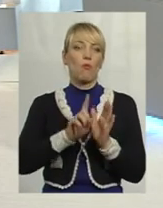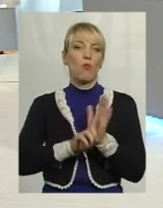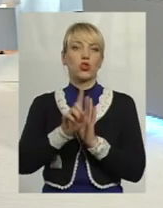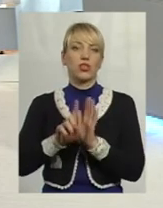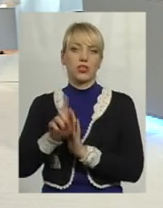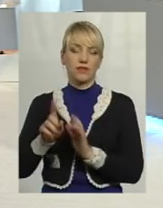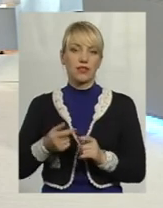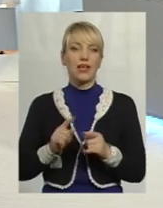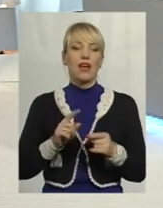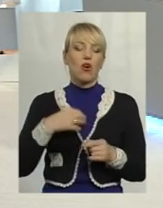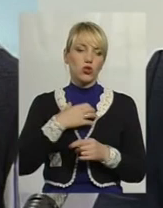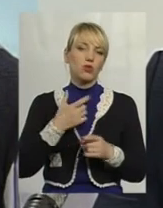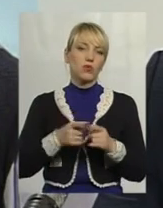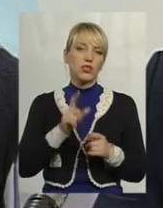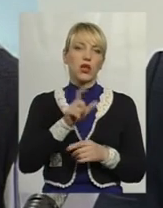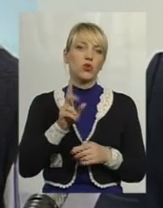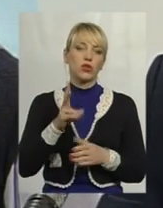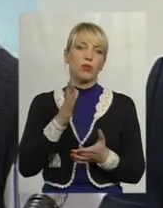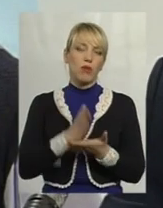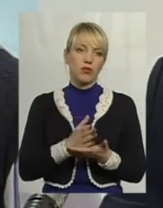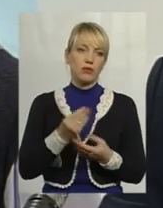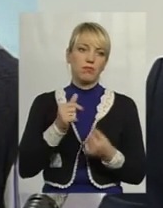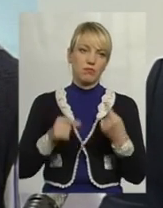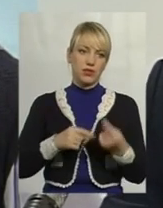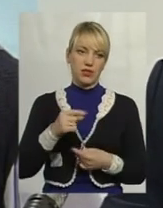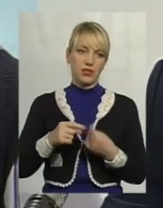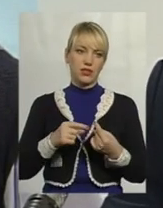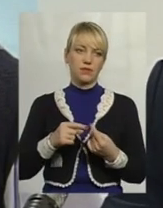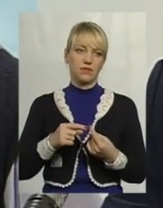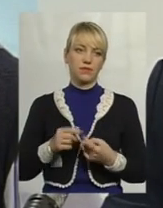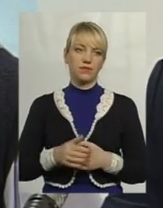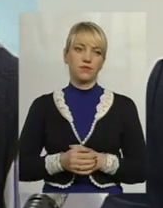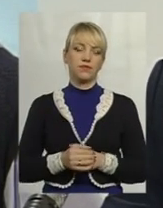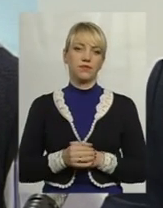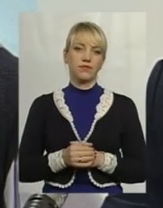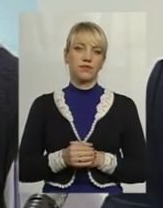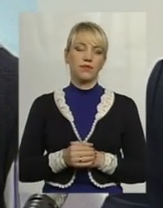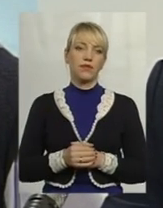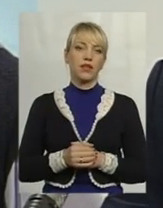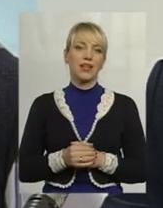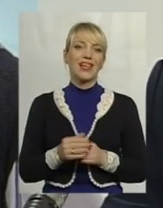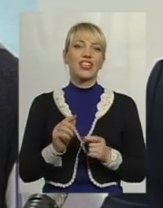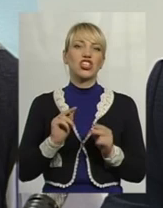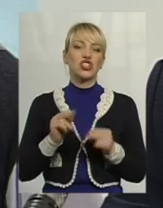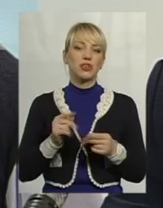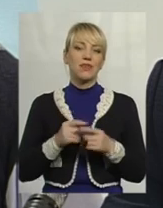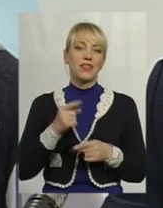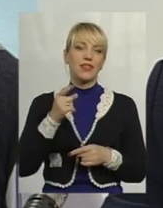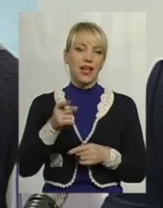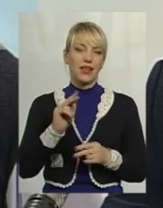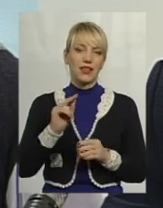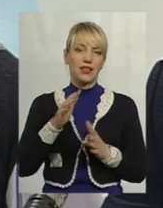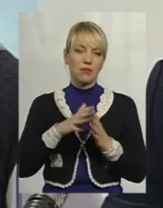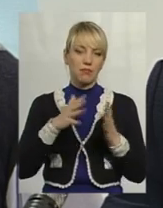В основному це люди, які вже мають бізнес, звичайно. Ну, чим далі, тим